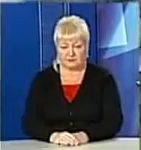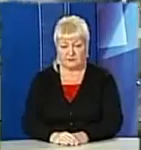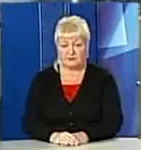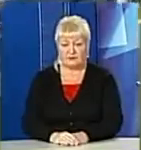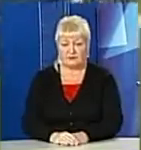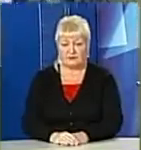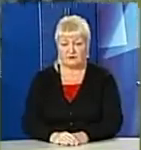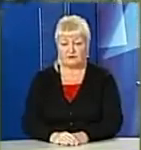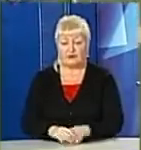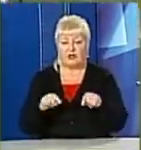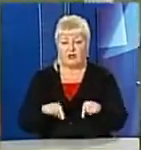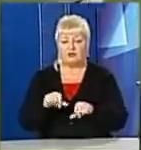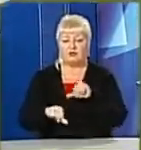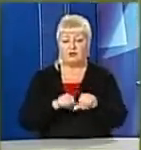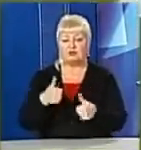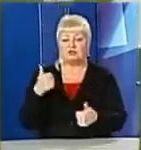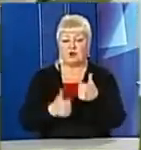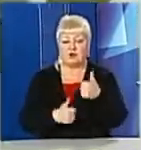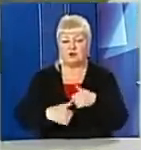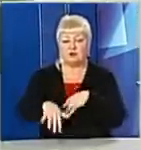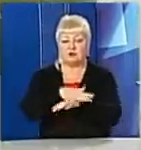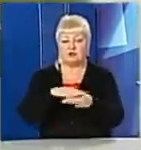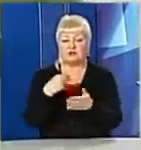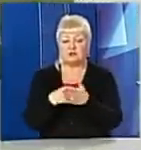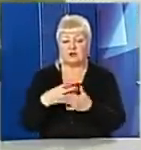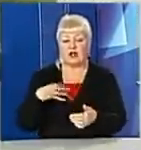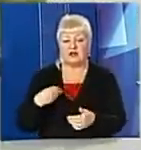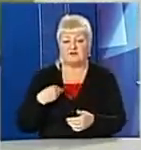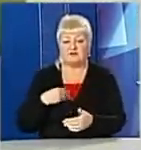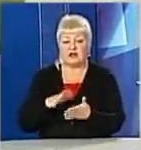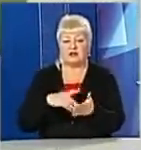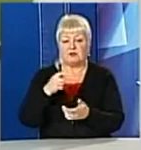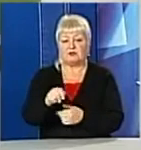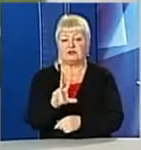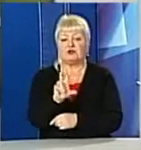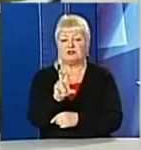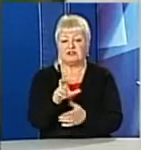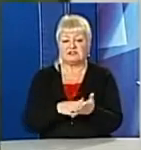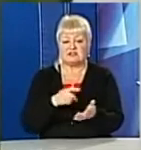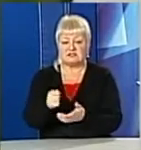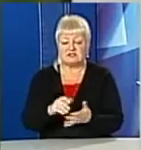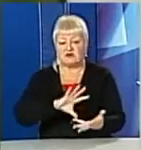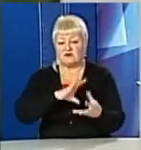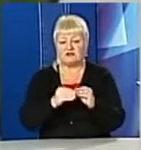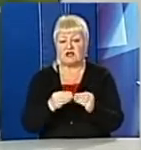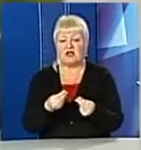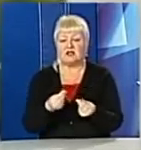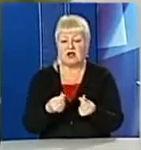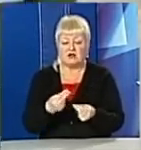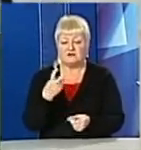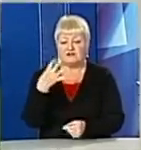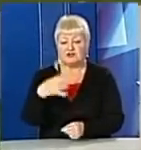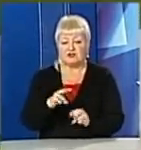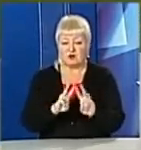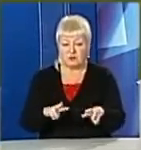Додам, що цьогоріч на конкурс громадського бюджету львів'яни подали майже три сотні заявок. Загальна сума проєктів – 240 мільйонів